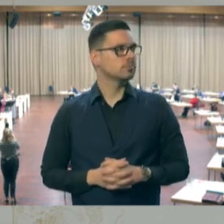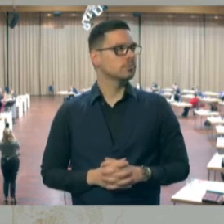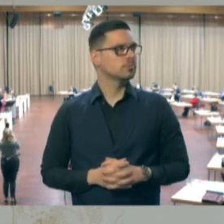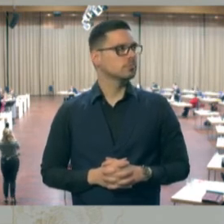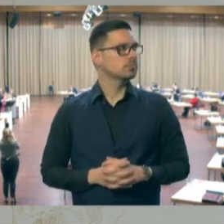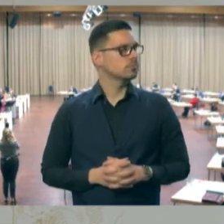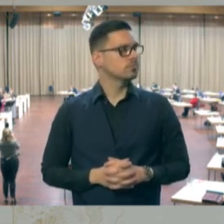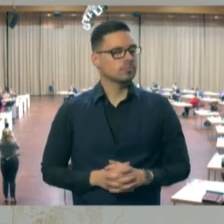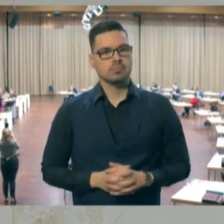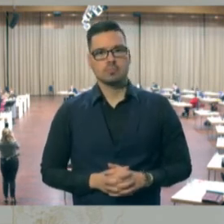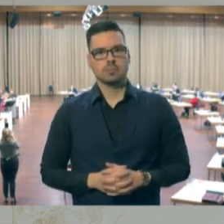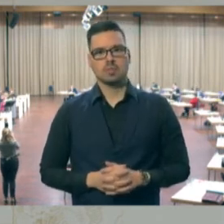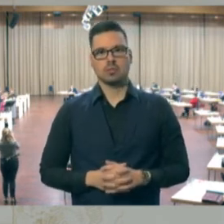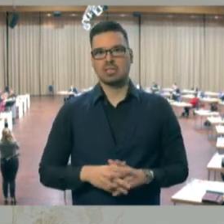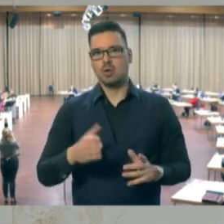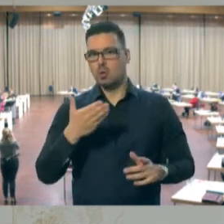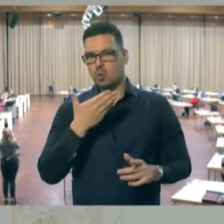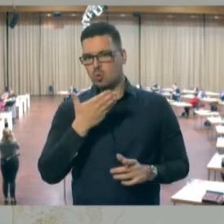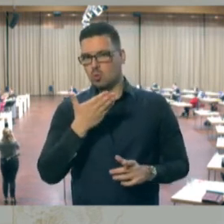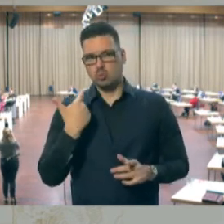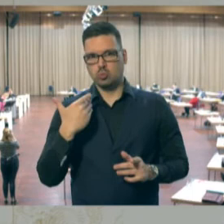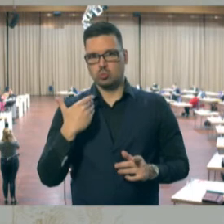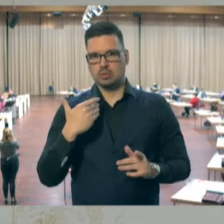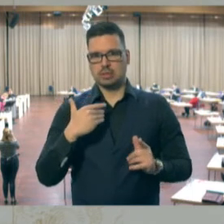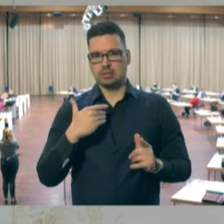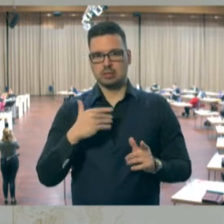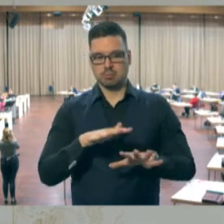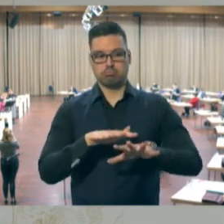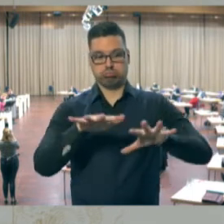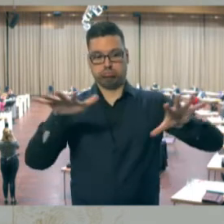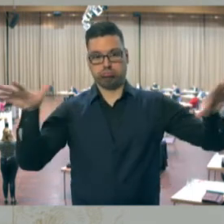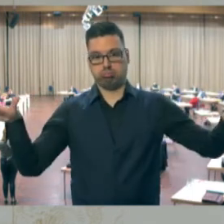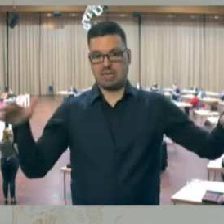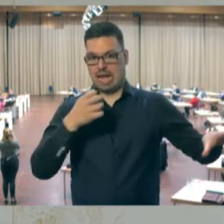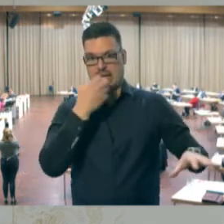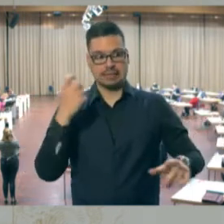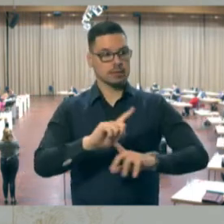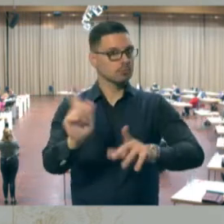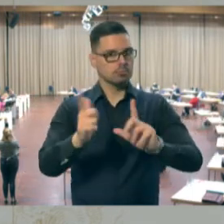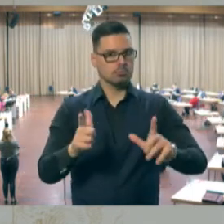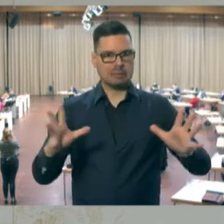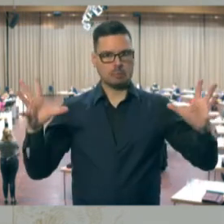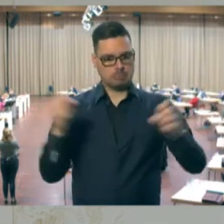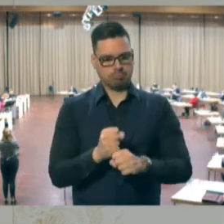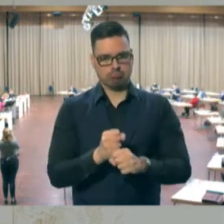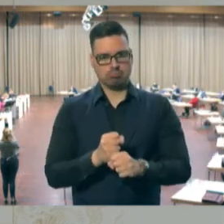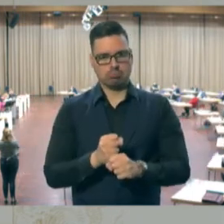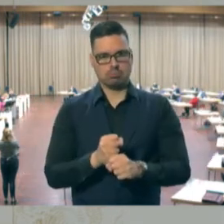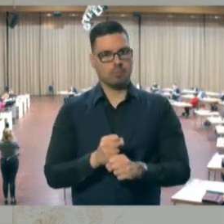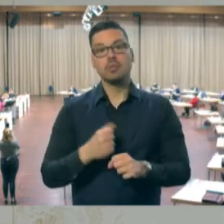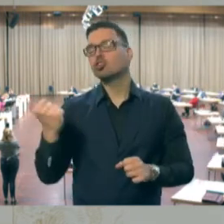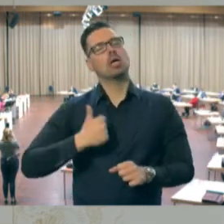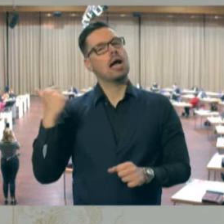Ihnen gar keinen Raum zu geben, sich breiter zu entfalten. Das geht nicht